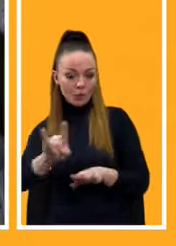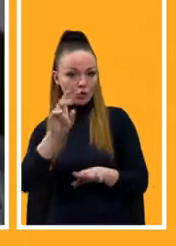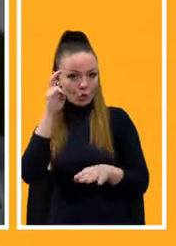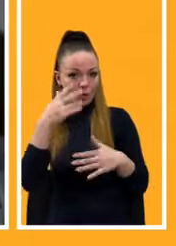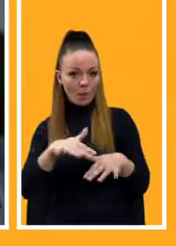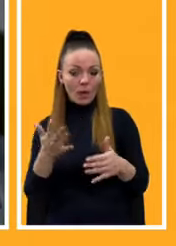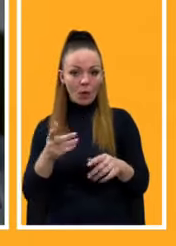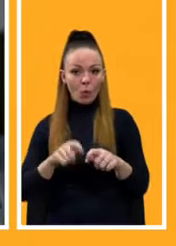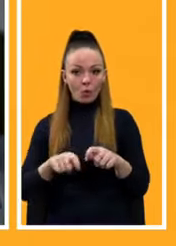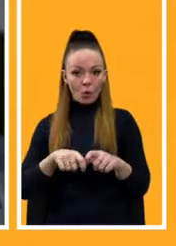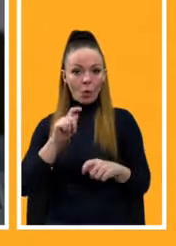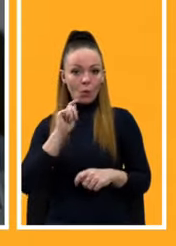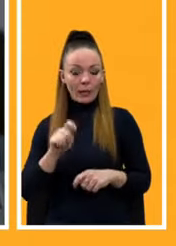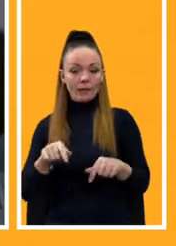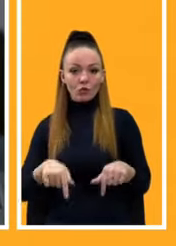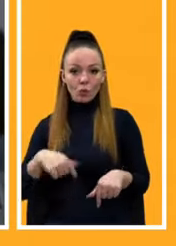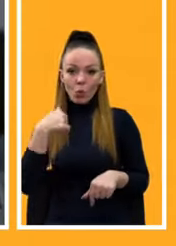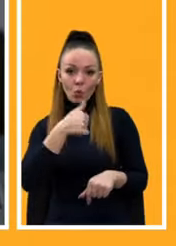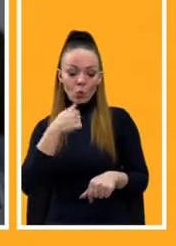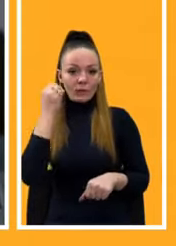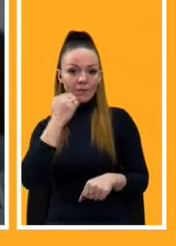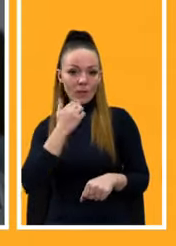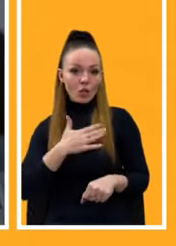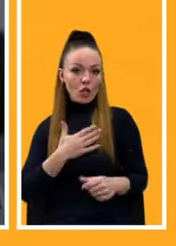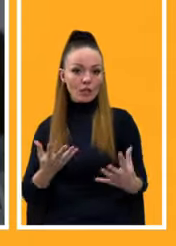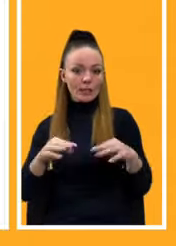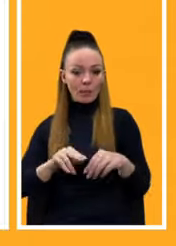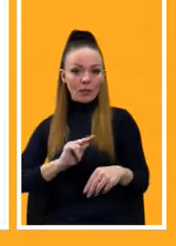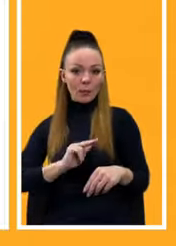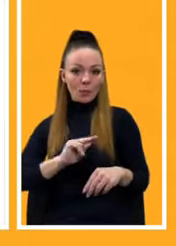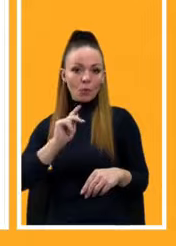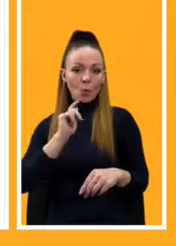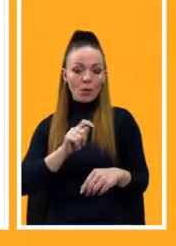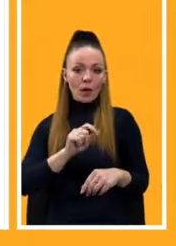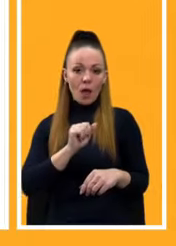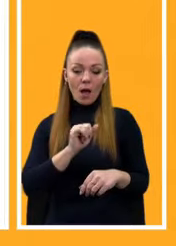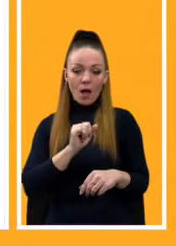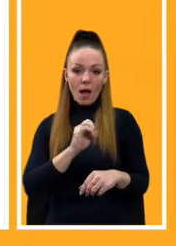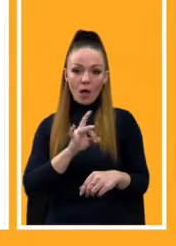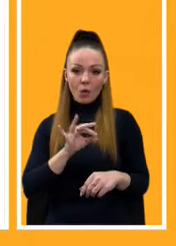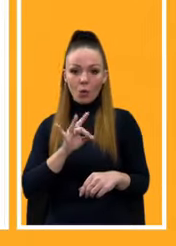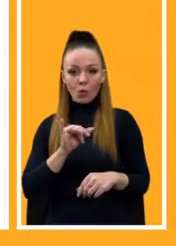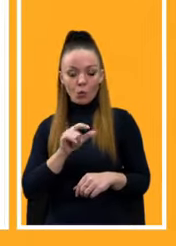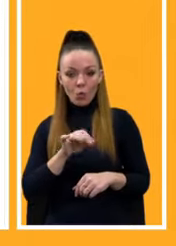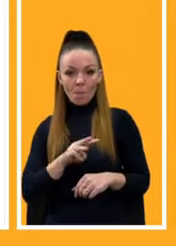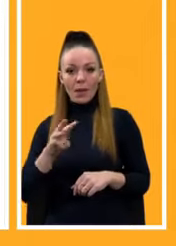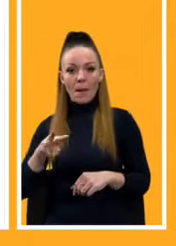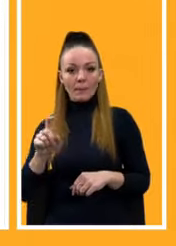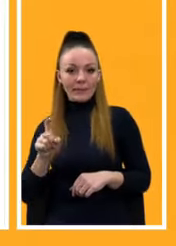контролює Україна. З цього року, завдяки нашій спільній роботі з УкрАР-рухом, завдяки навіть спільній роботі з МЗС,